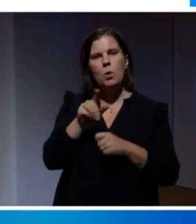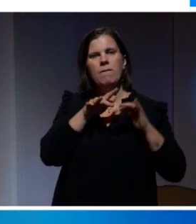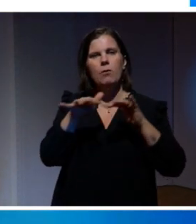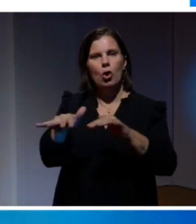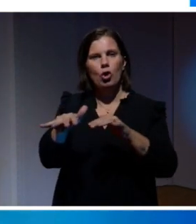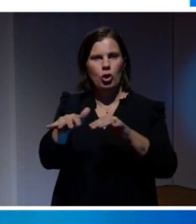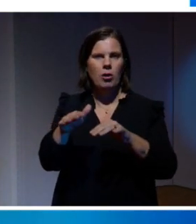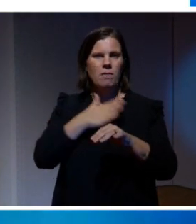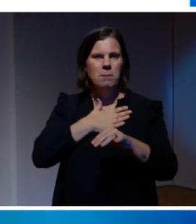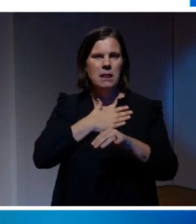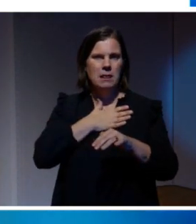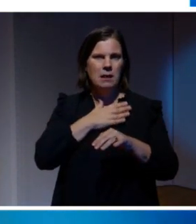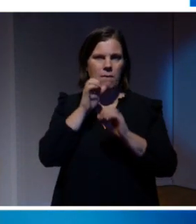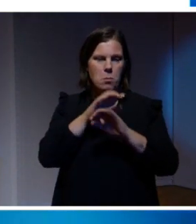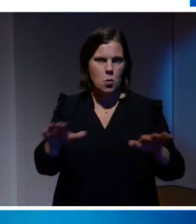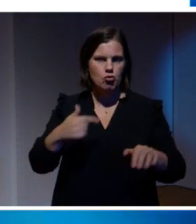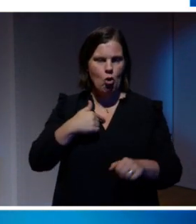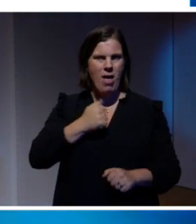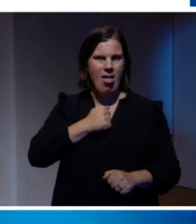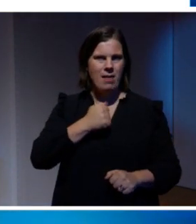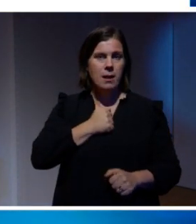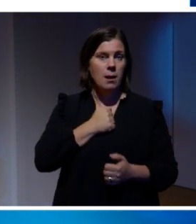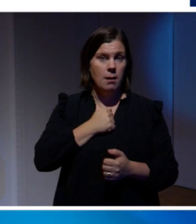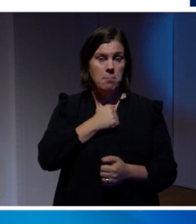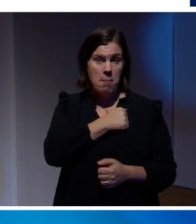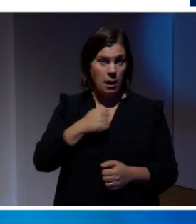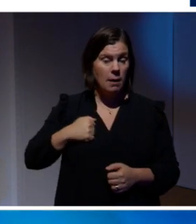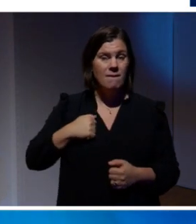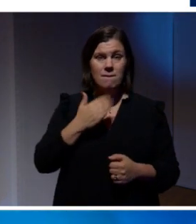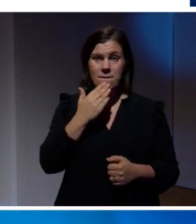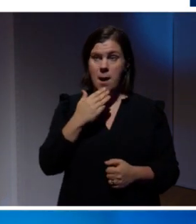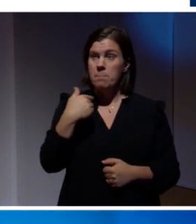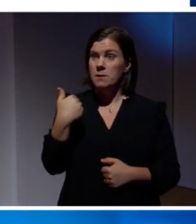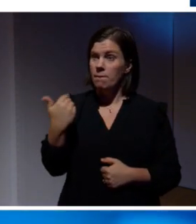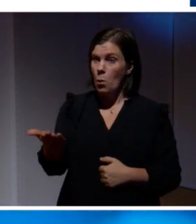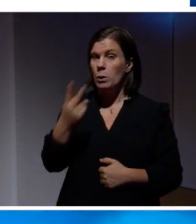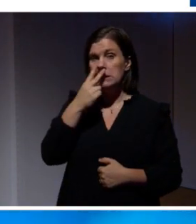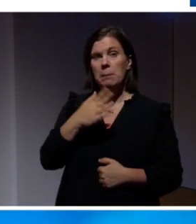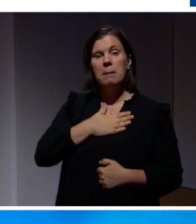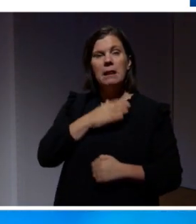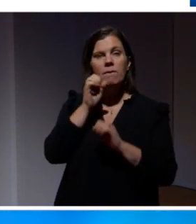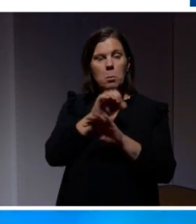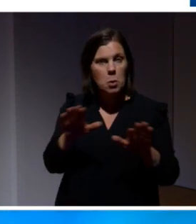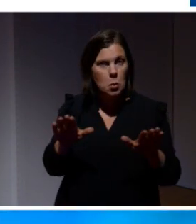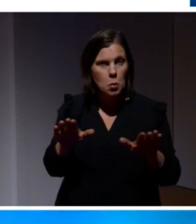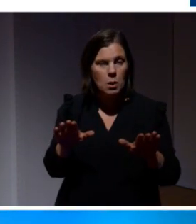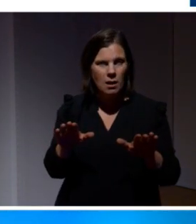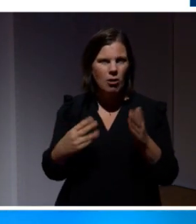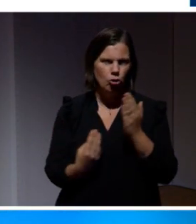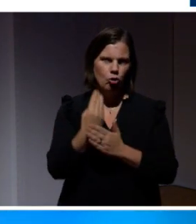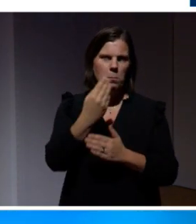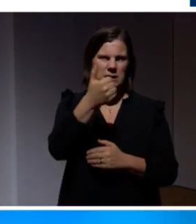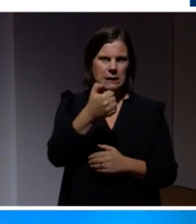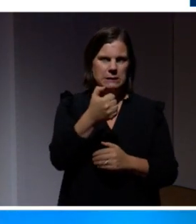Så att jag äger makten att bestämma vem som ska få se information om mig. Det här var teorier som dök upp på